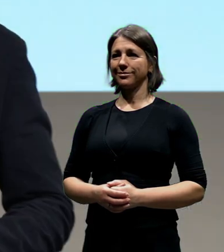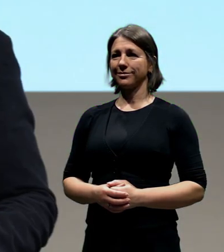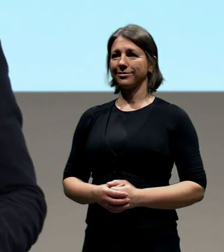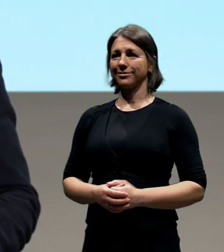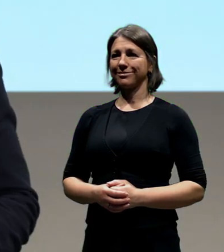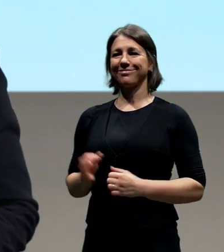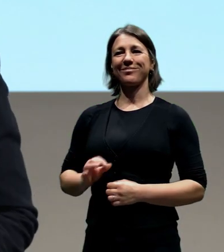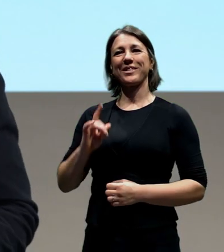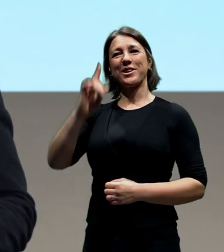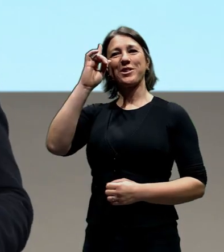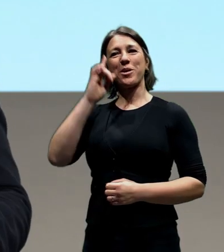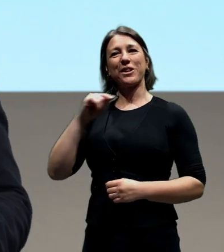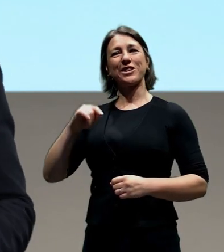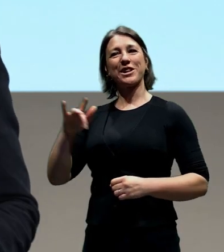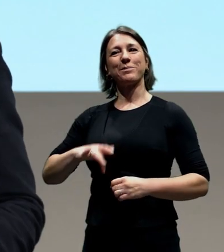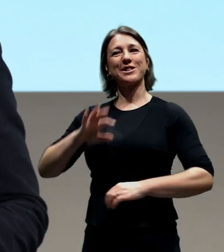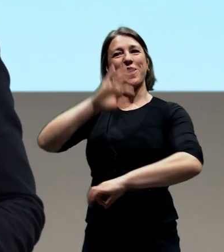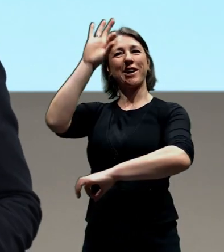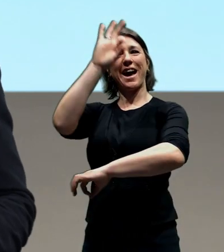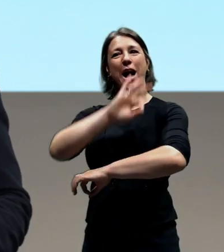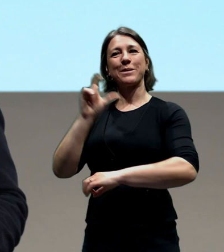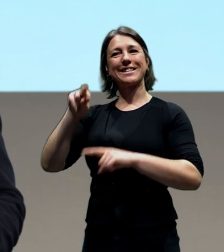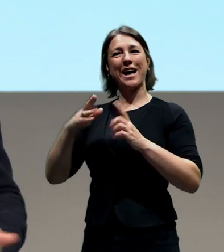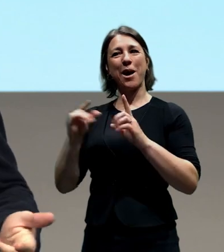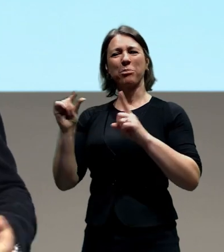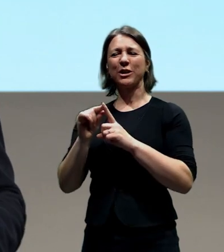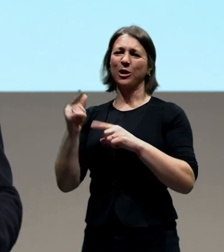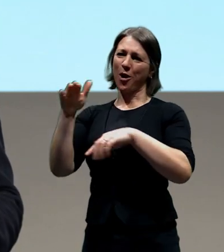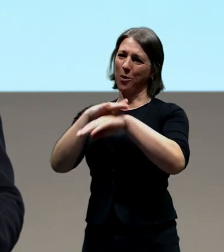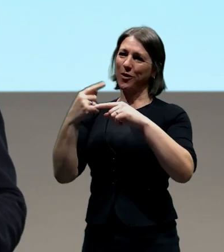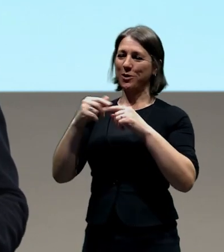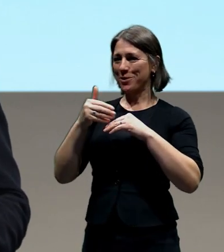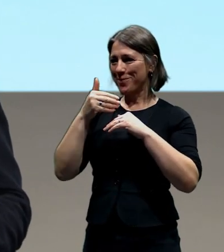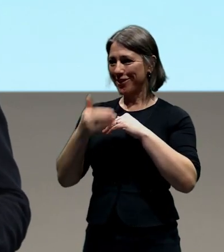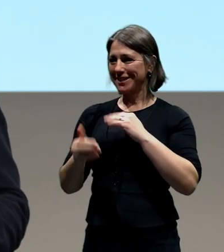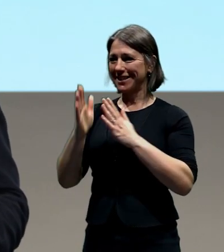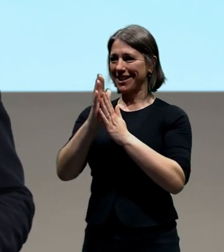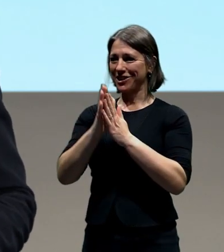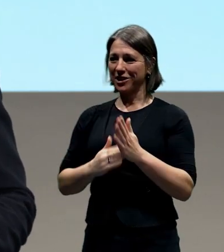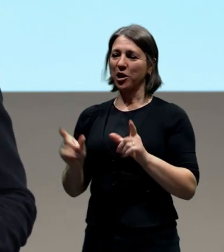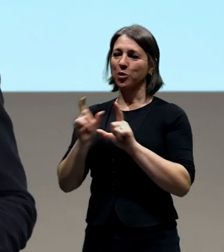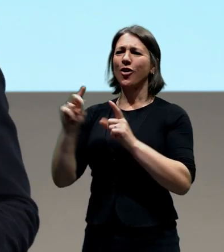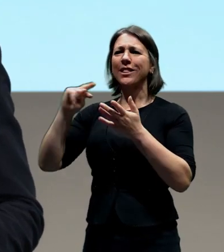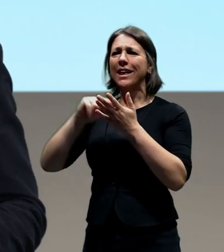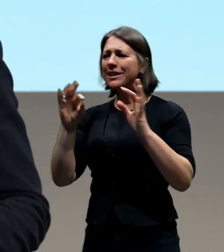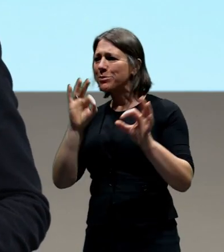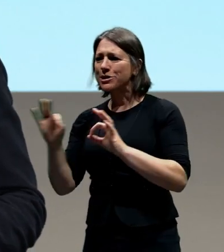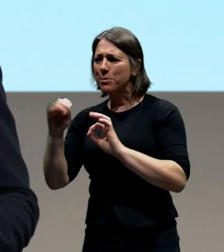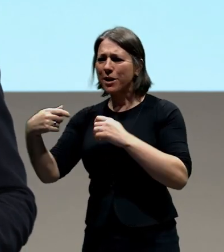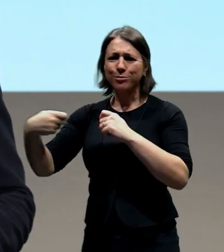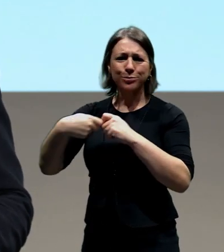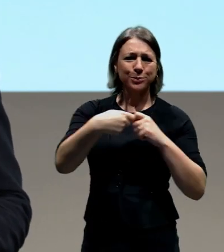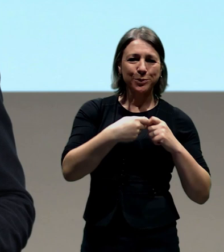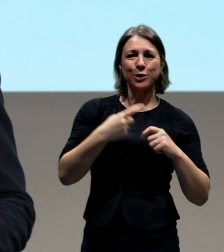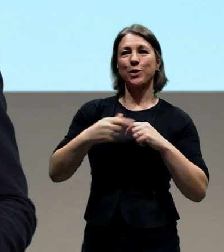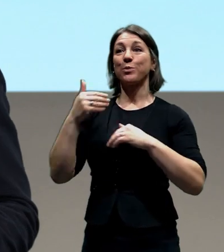Tak, dobrý večer v kempu, vážení diváci. Omlouvám se za drobné zdržení. Měli jsme tady technické problémy. Dneska jsme